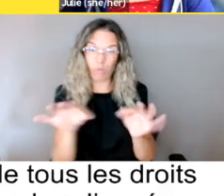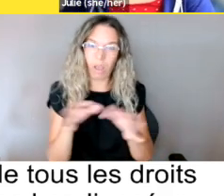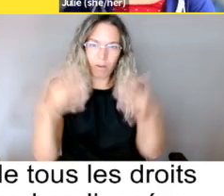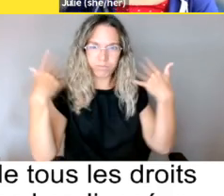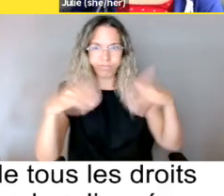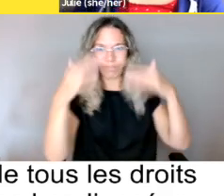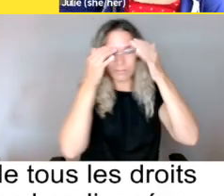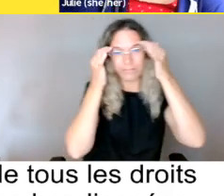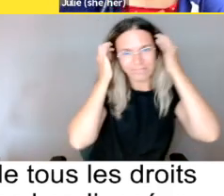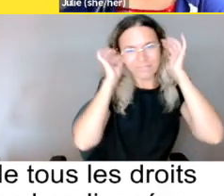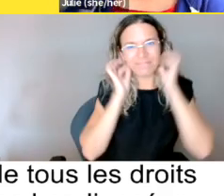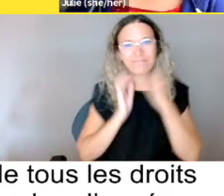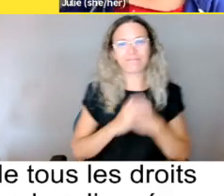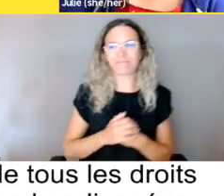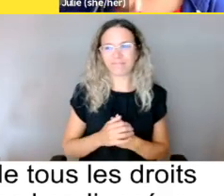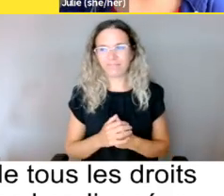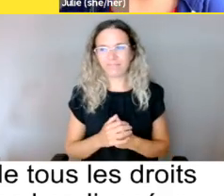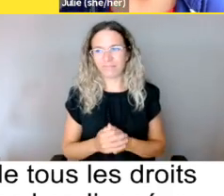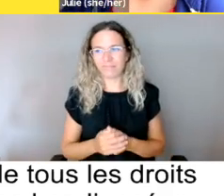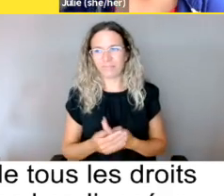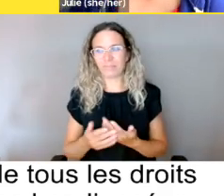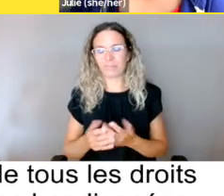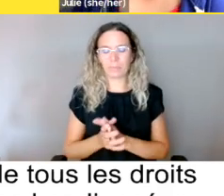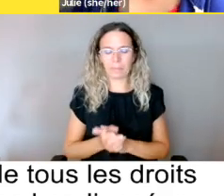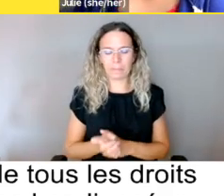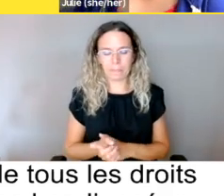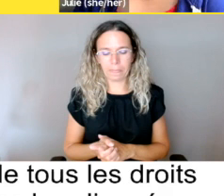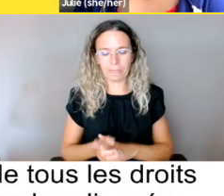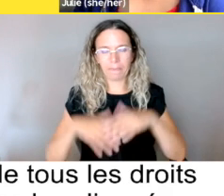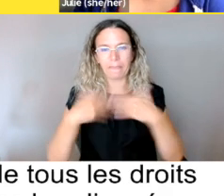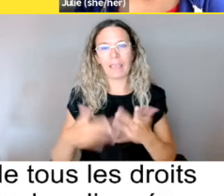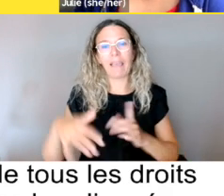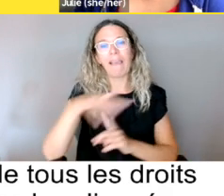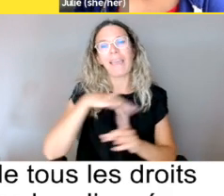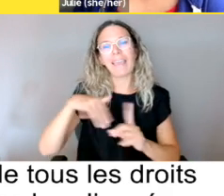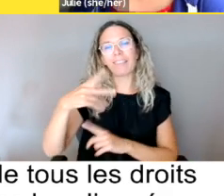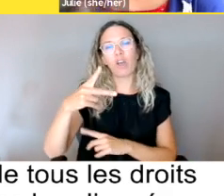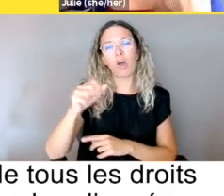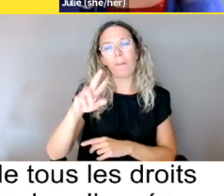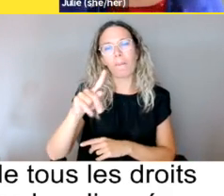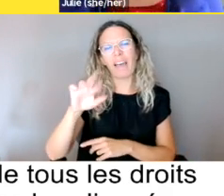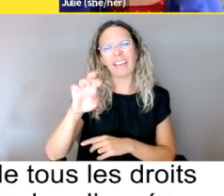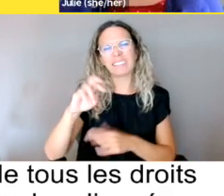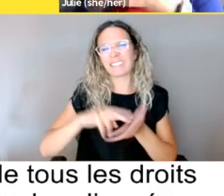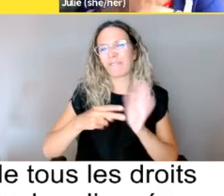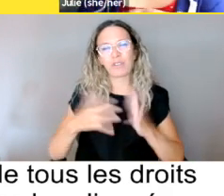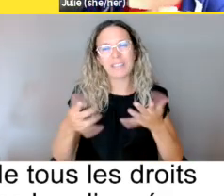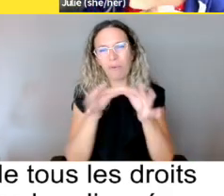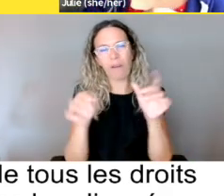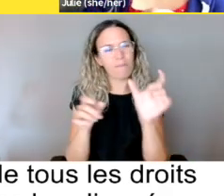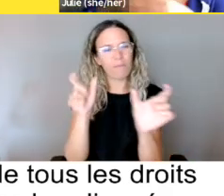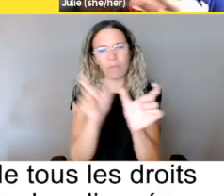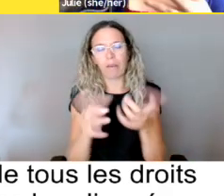Donc, pour retourner au début, les États-partis, ça, ça veut dire les